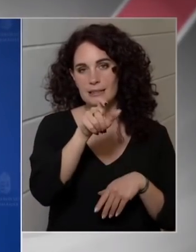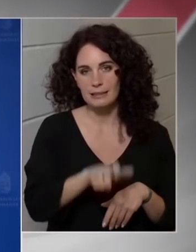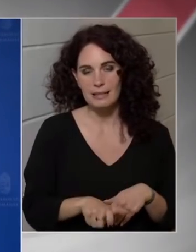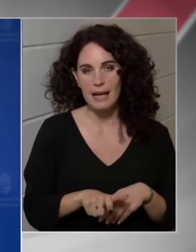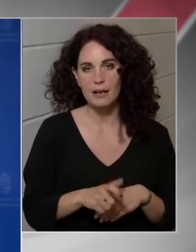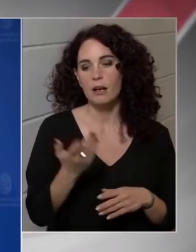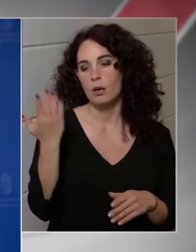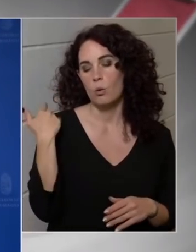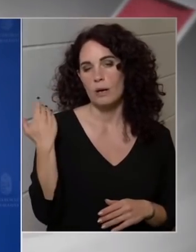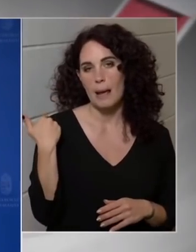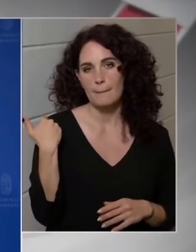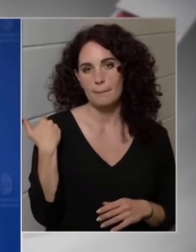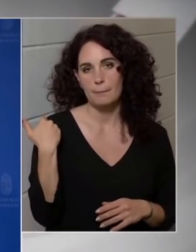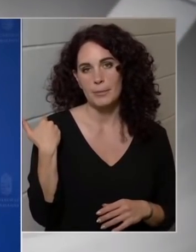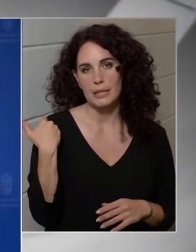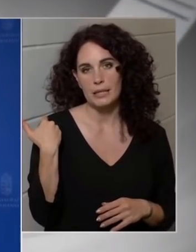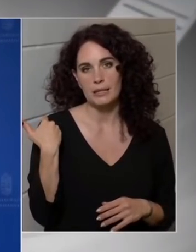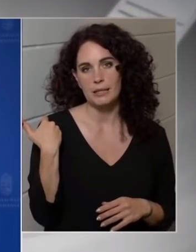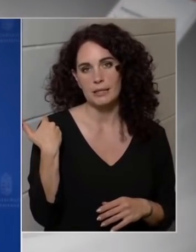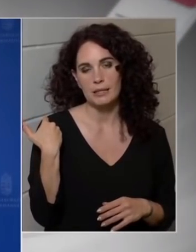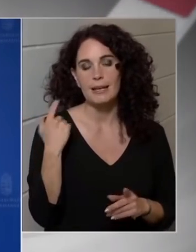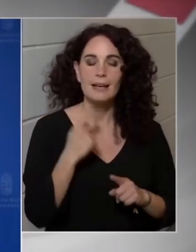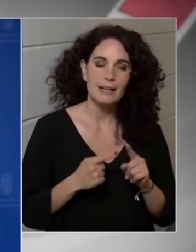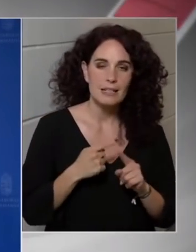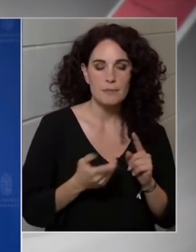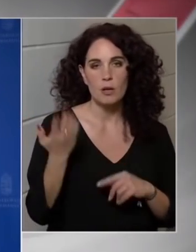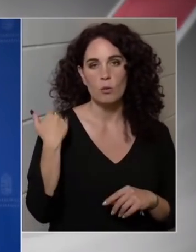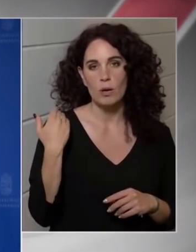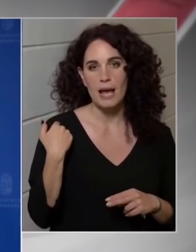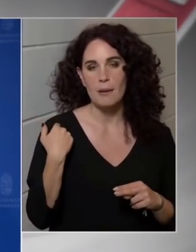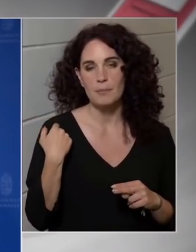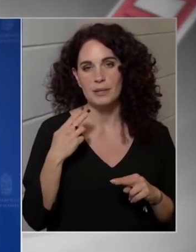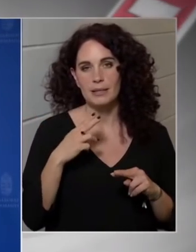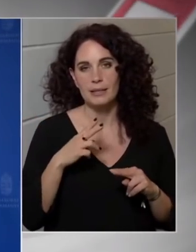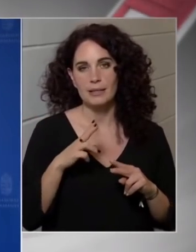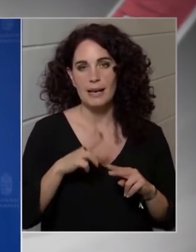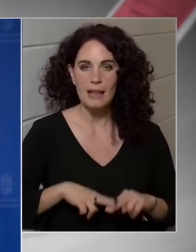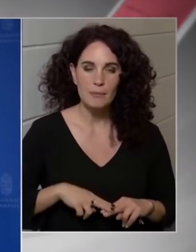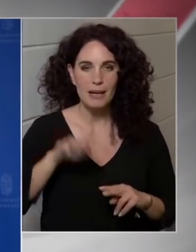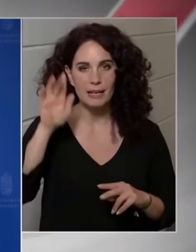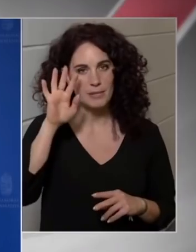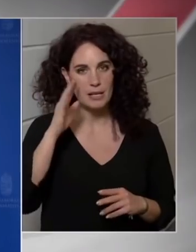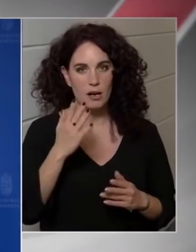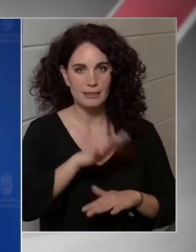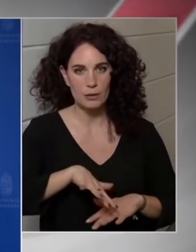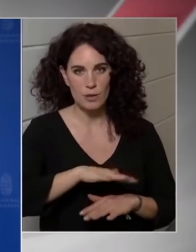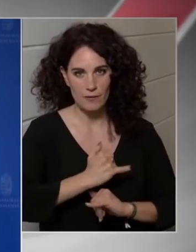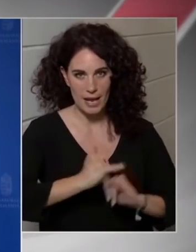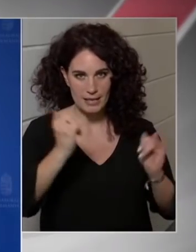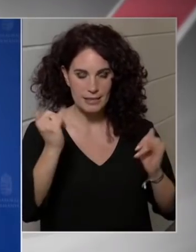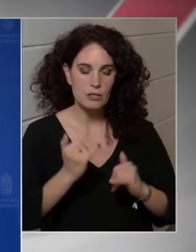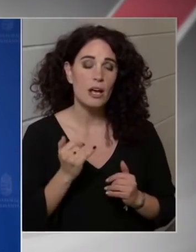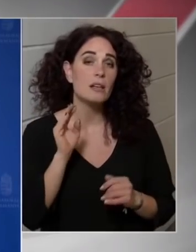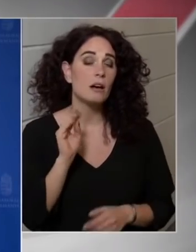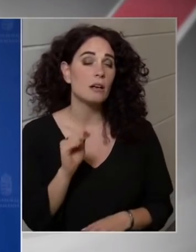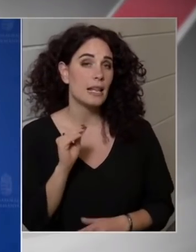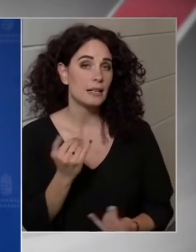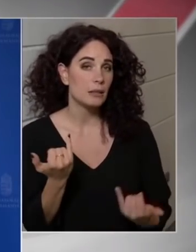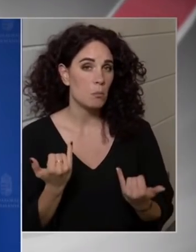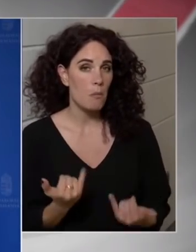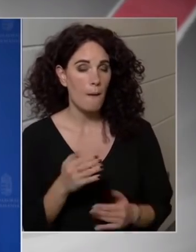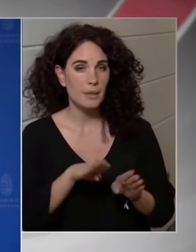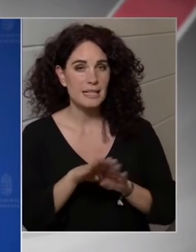korábbi részben, a korábbi rendben képzeli a területfejlesztést. Ugye ez azt jelenti, hogy ma a